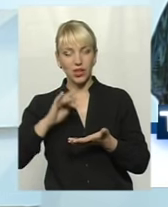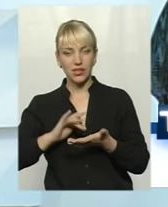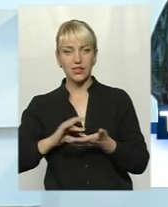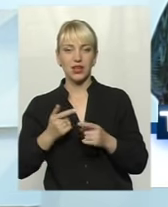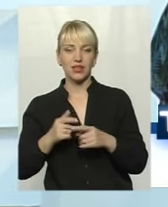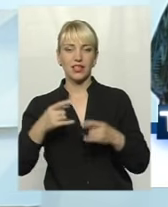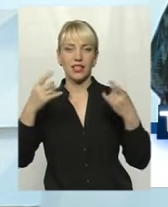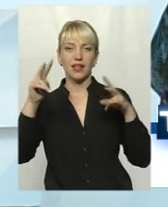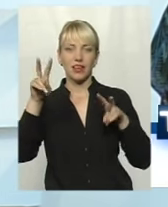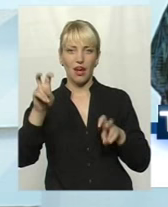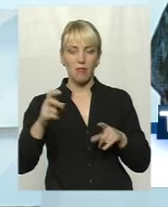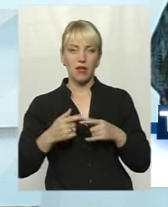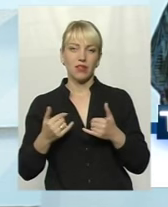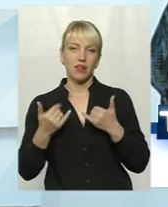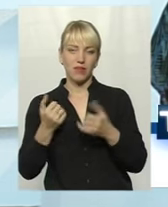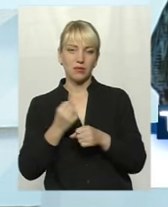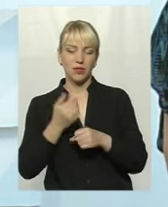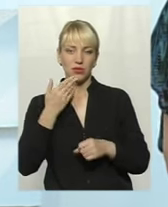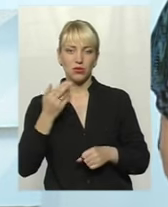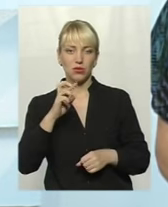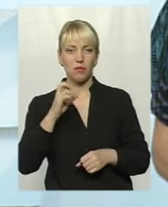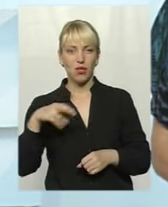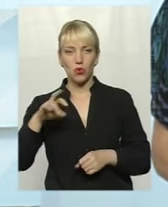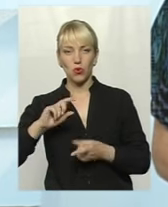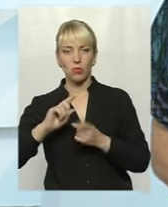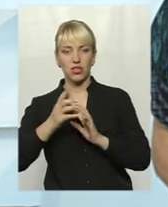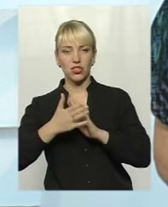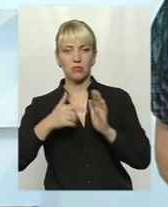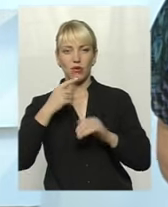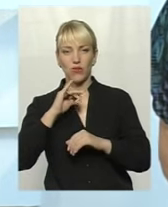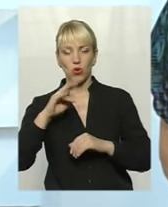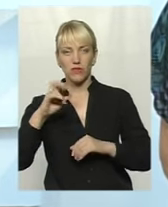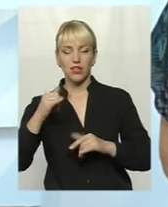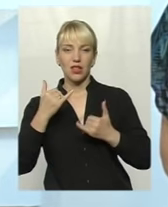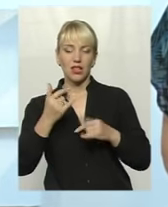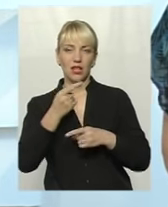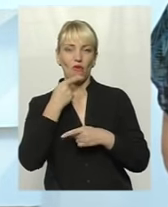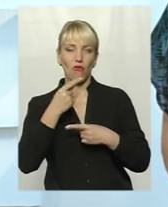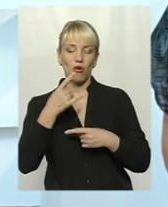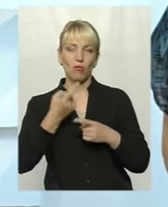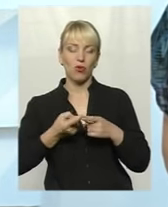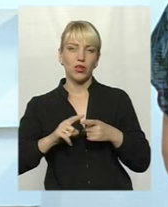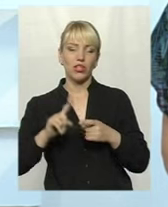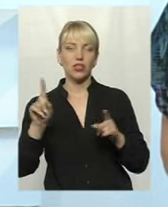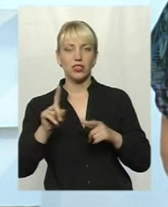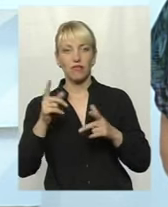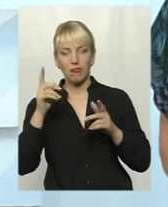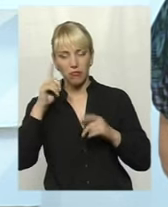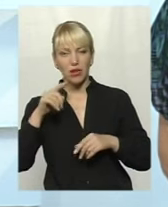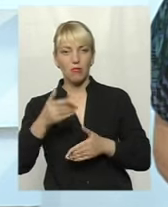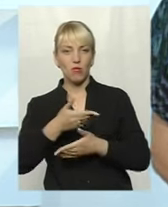тема. Анна Бендьок, перекладна жестову мову Оксани Фіновської. І нині ми говоримо про те, чи вміємо господарювати,